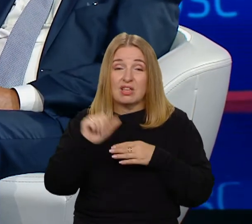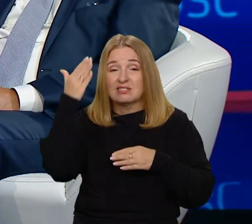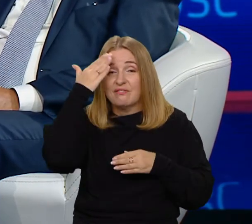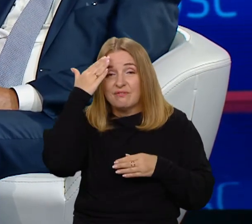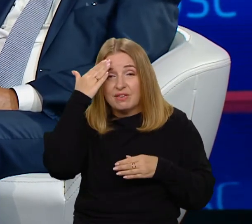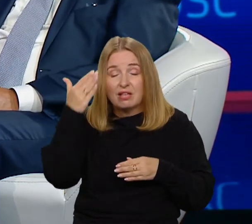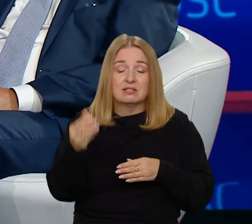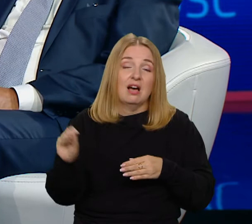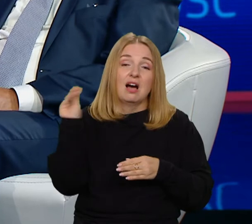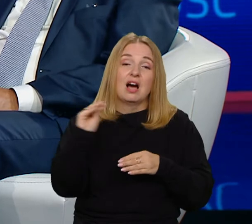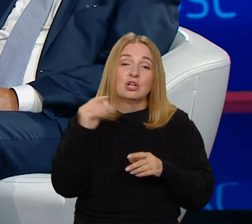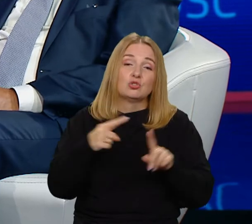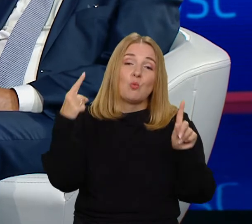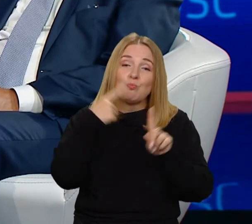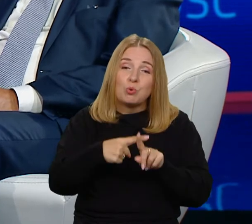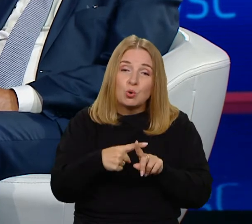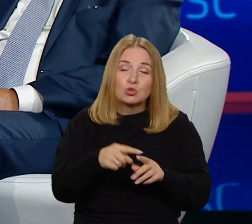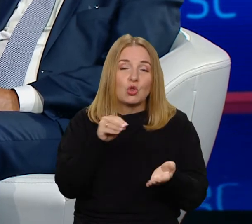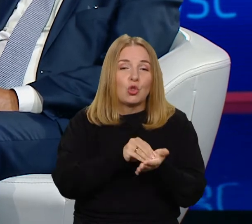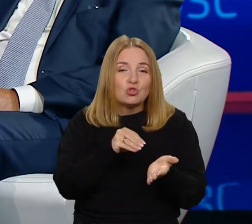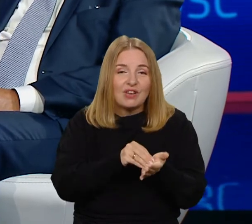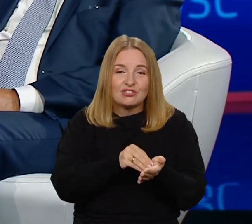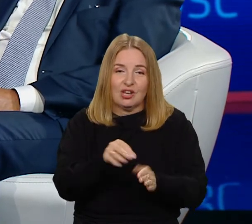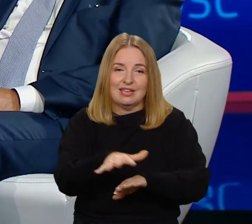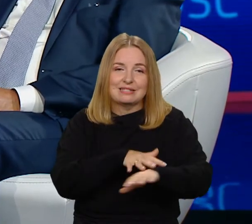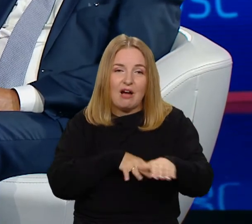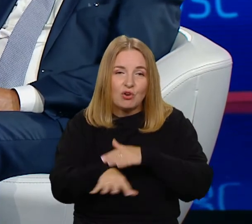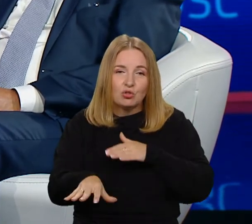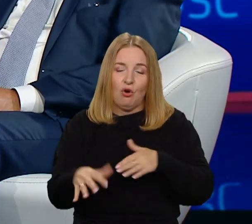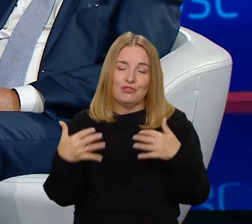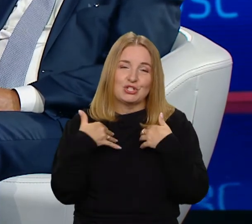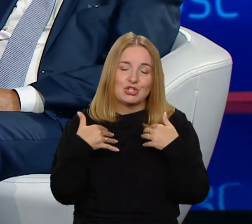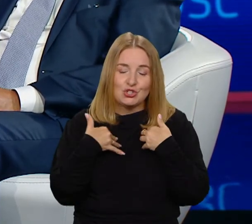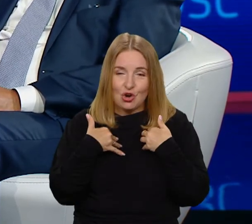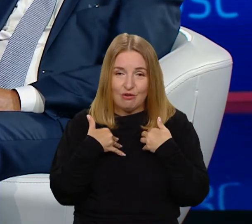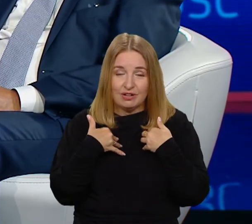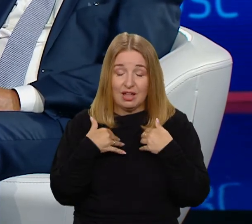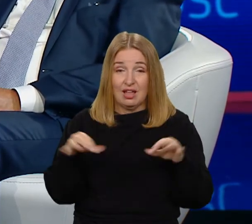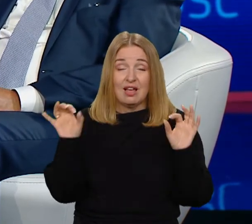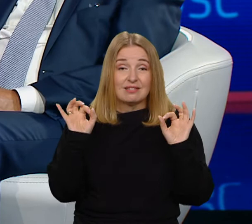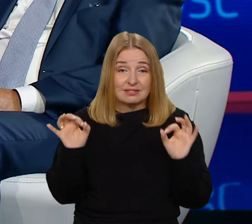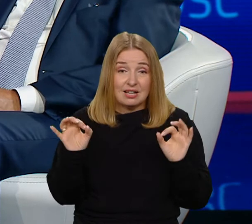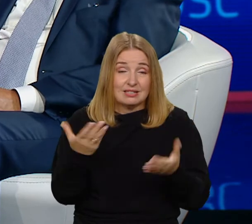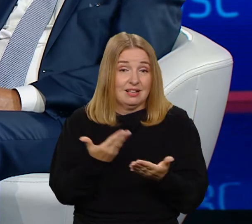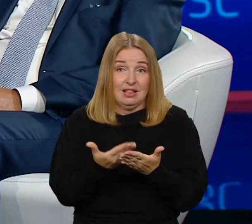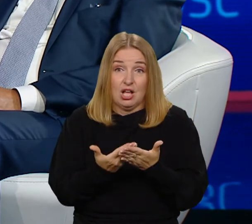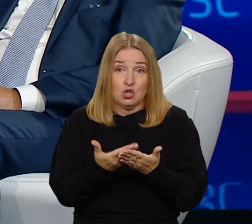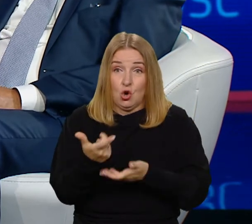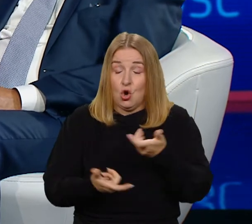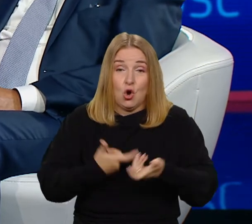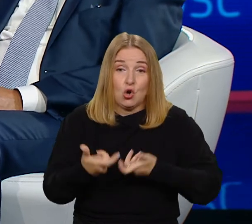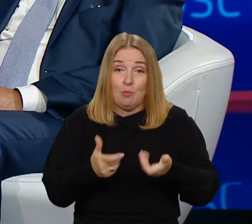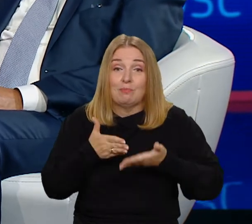ale plus jeszcze doświadczenie zawodowe i życiowe. Dlaczego my idziemy po jakąś